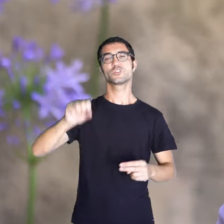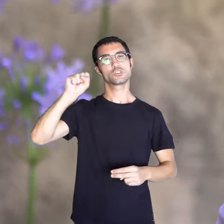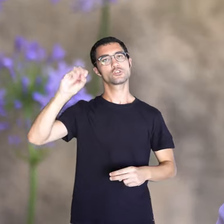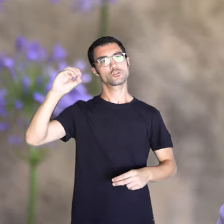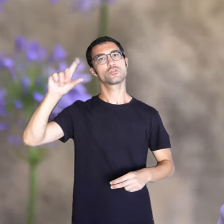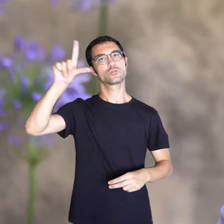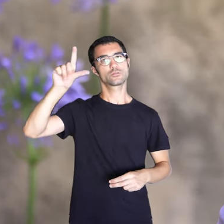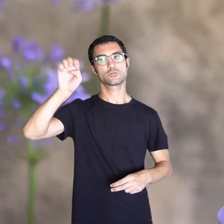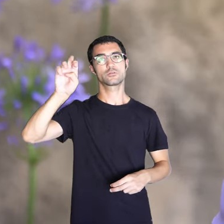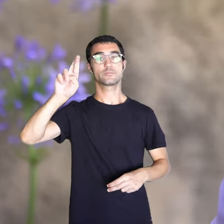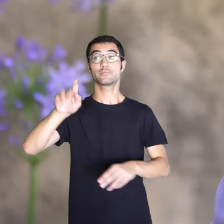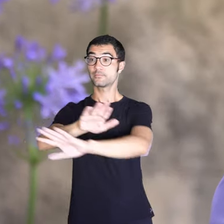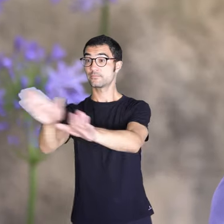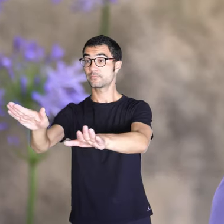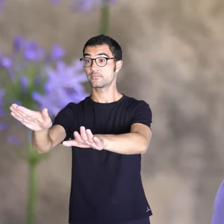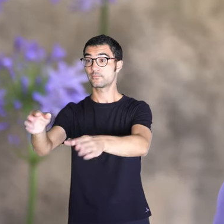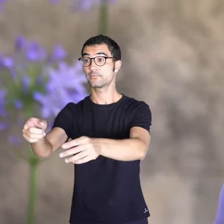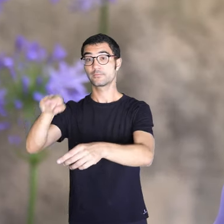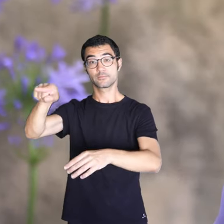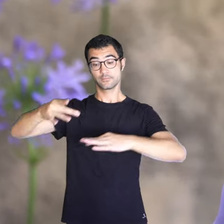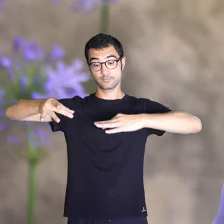agafar jo quan ella se va casar.